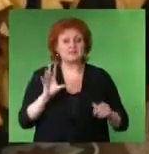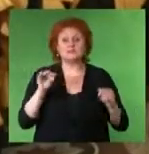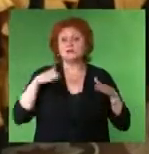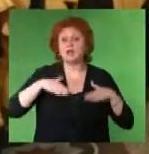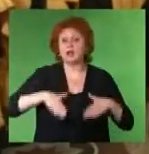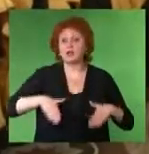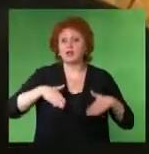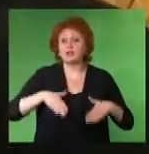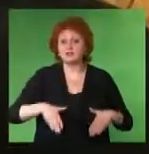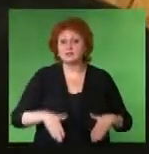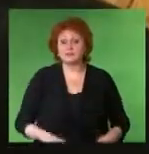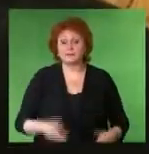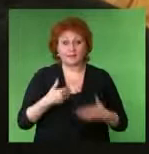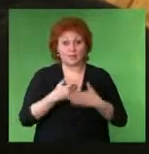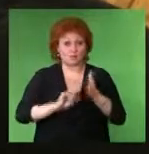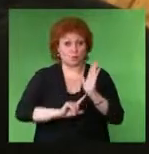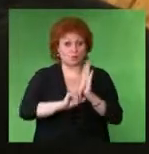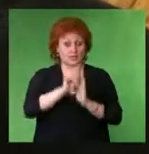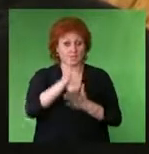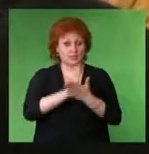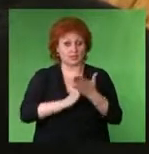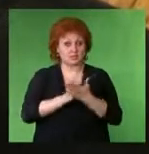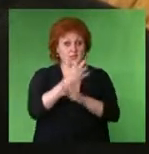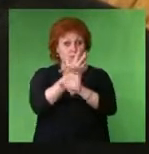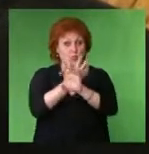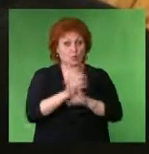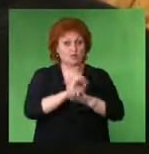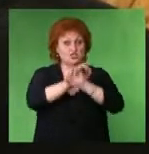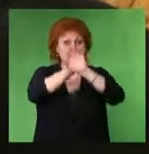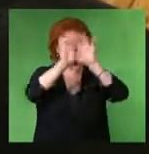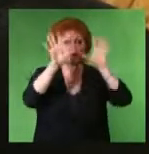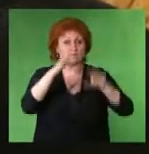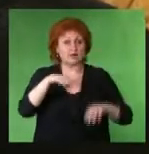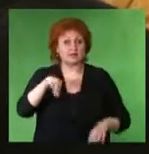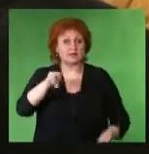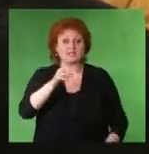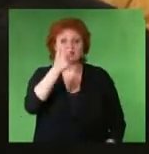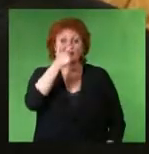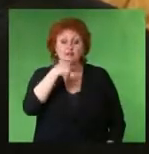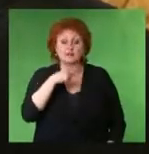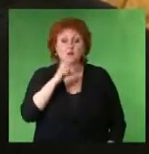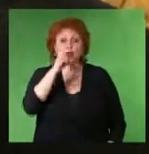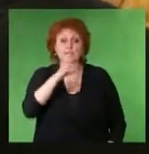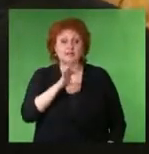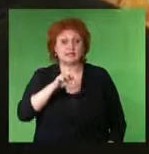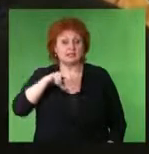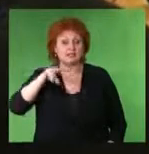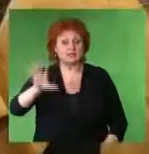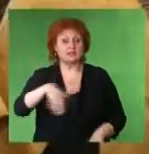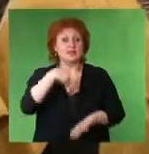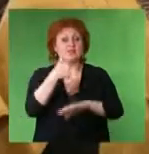божественной литургии у мощей святого князя Владимира Митрополит Ставропольский и Невиномысский Кирилл возглавил молебное пение Его